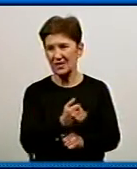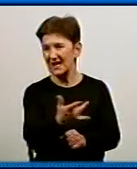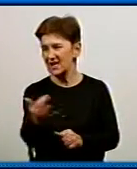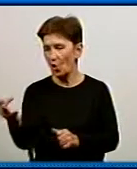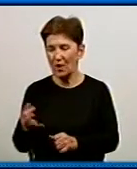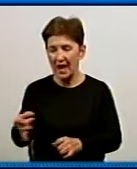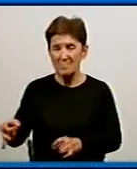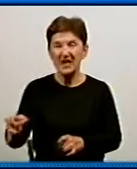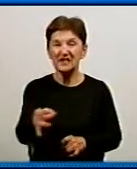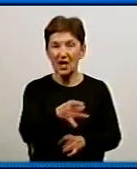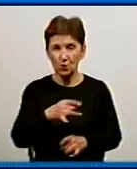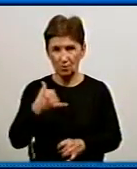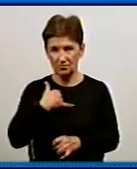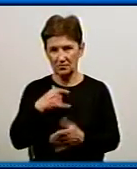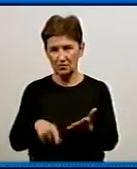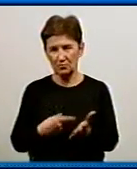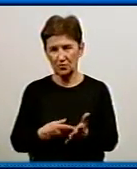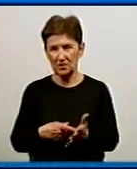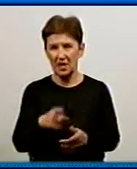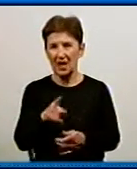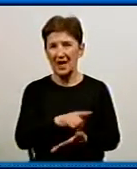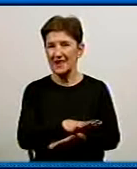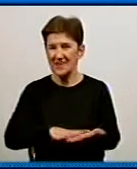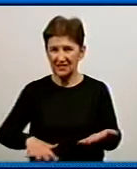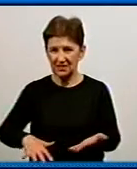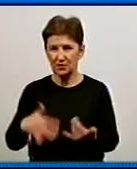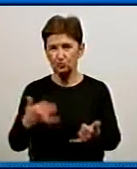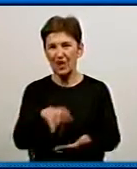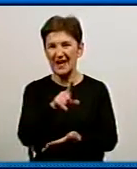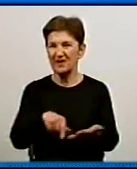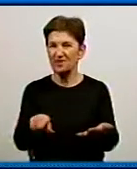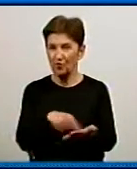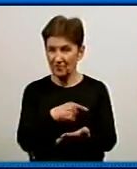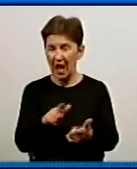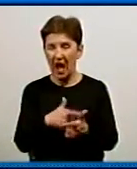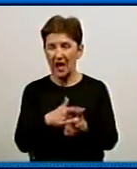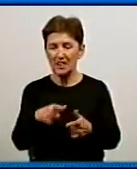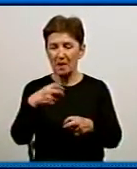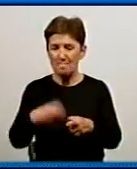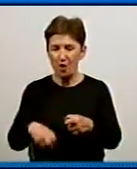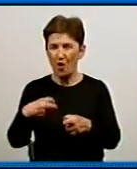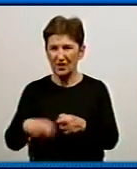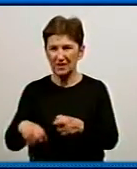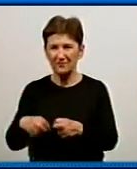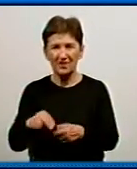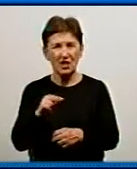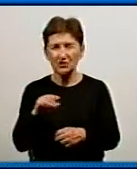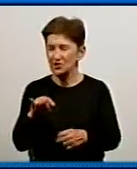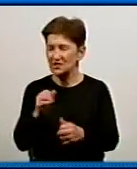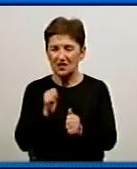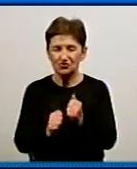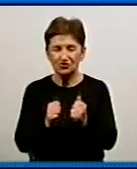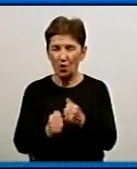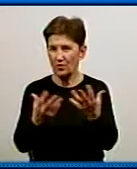мікрорайонах у Кропивницькому. Наслідки вже встигли ліквідувати, однак пориви у Кропивницькому трапляються чи не щодня.